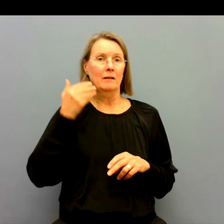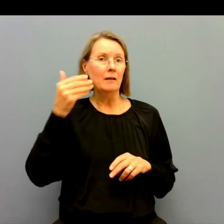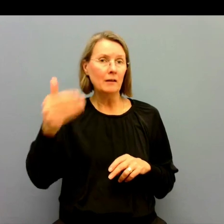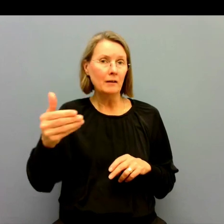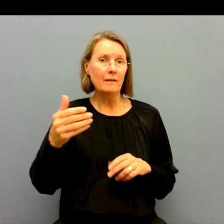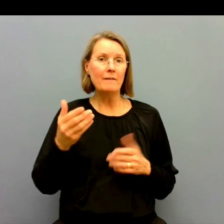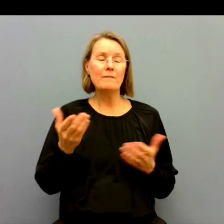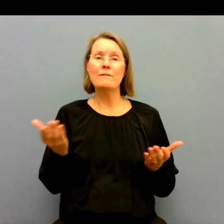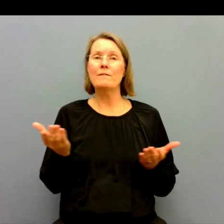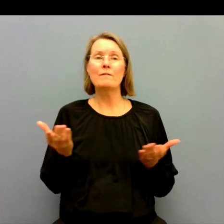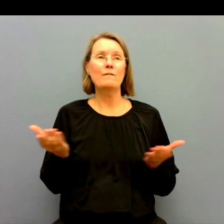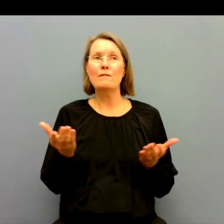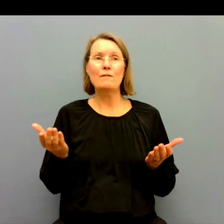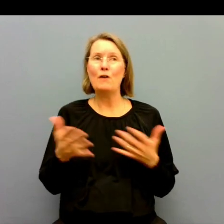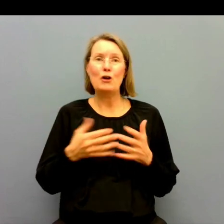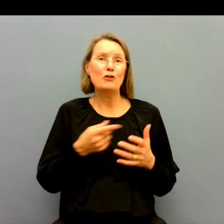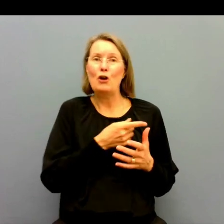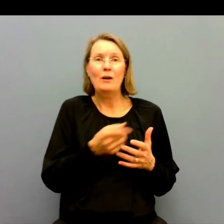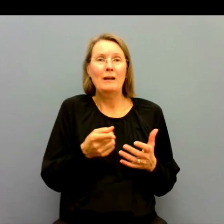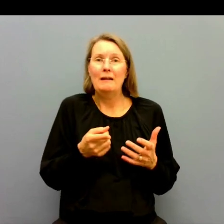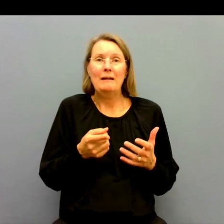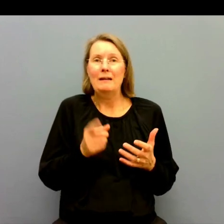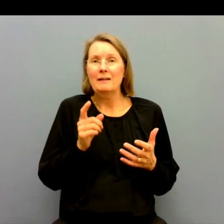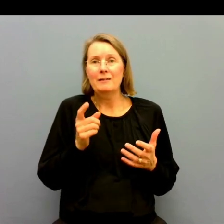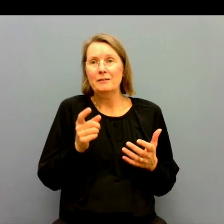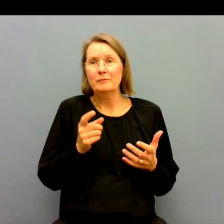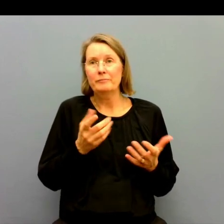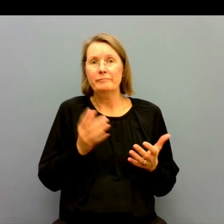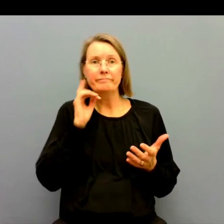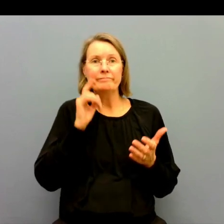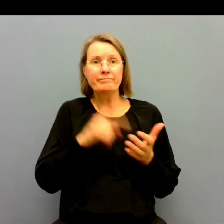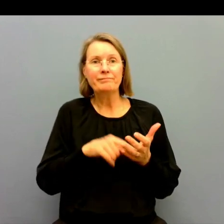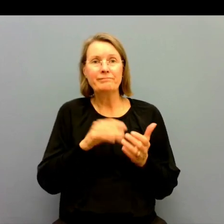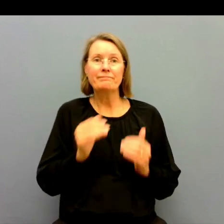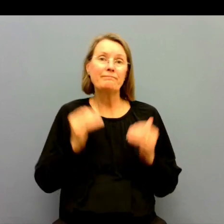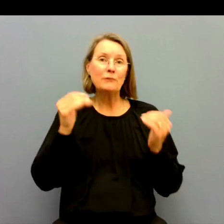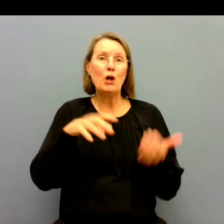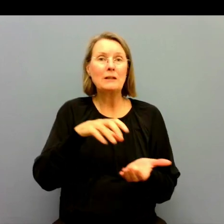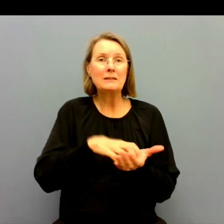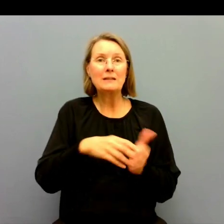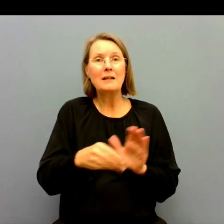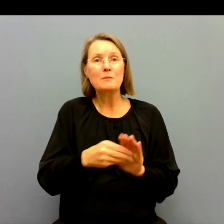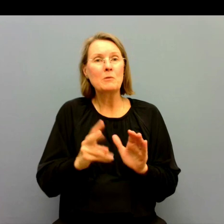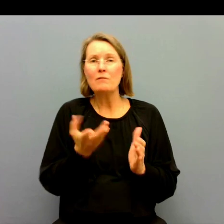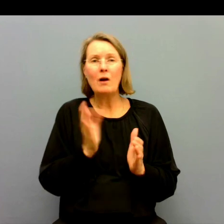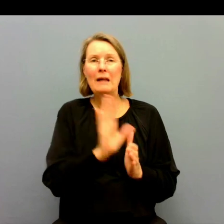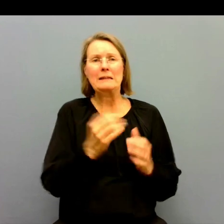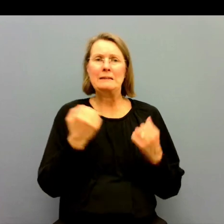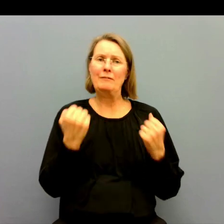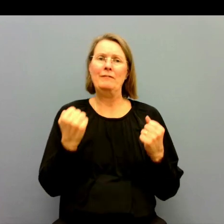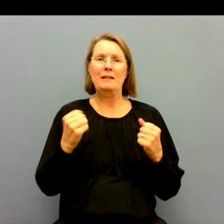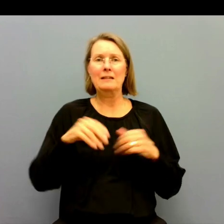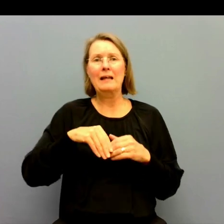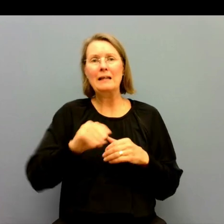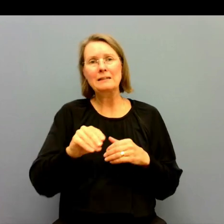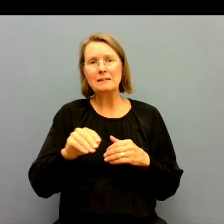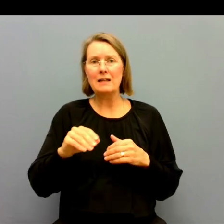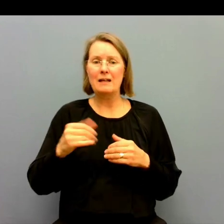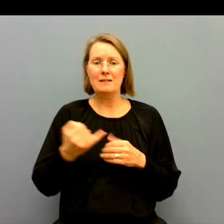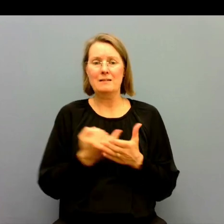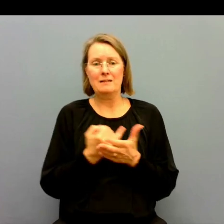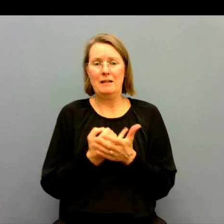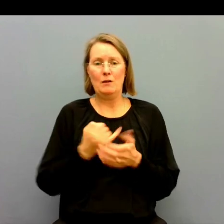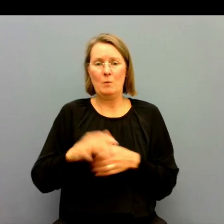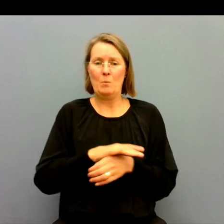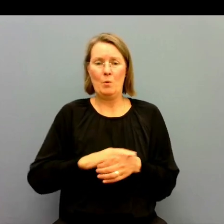framåt då. Kommer ni att driva på för att höja statsbidragen? Eller vad är er viktigaste insats som ni